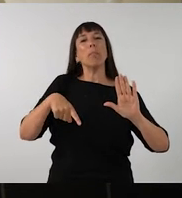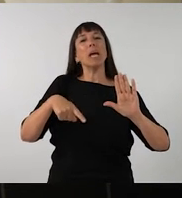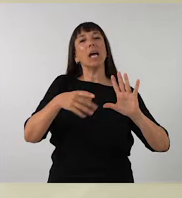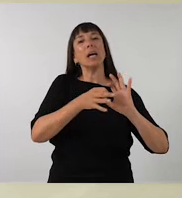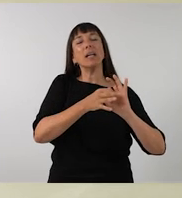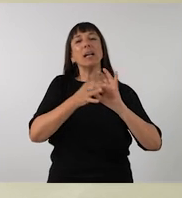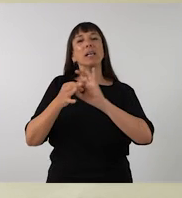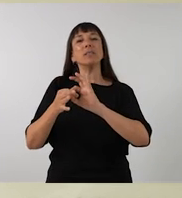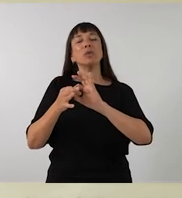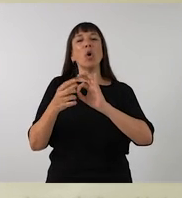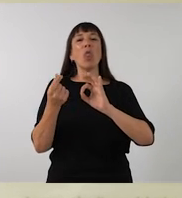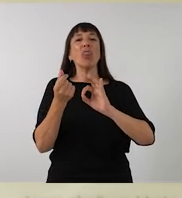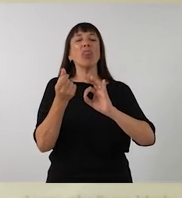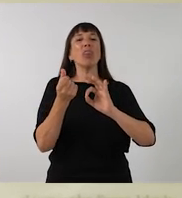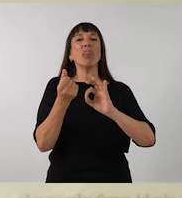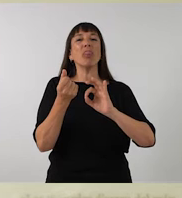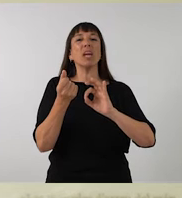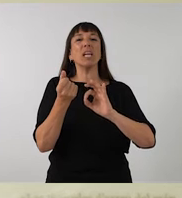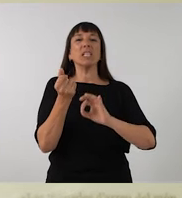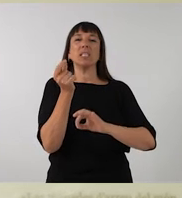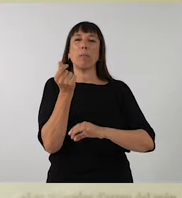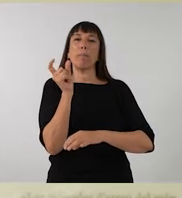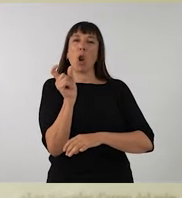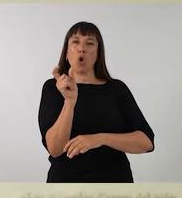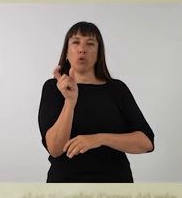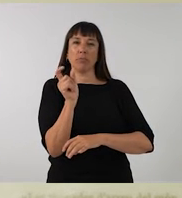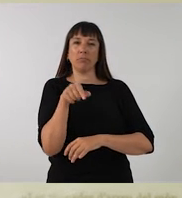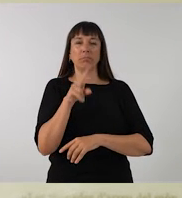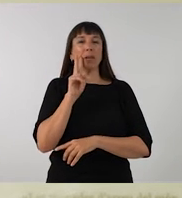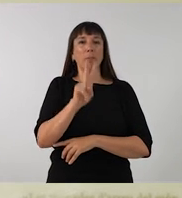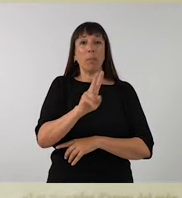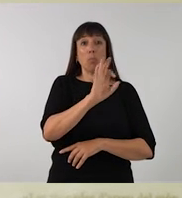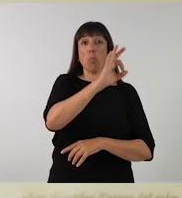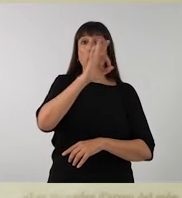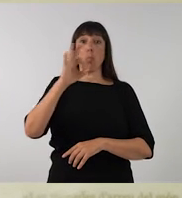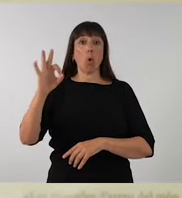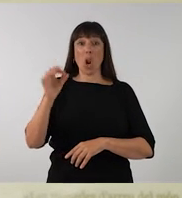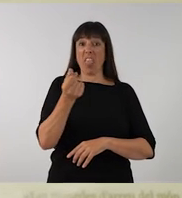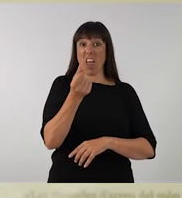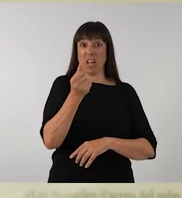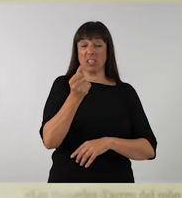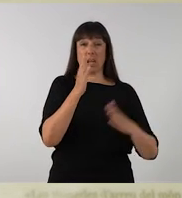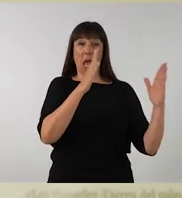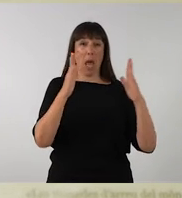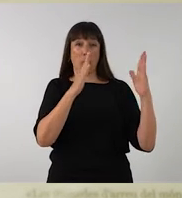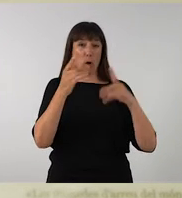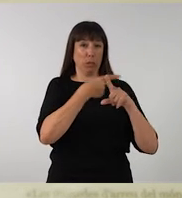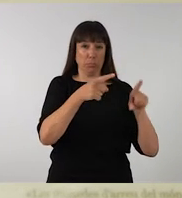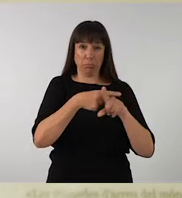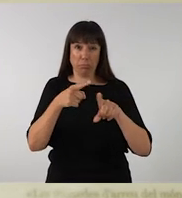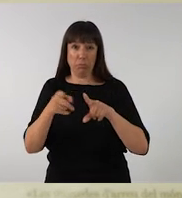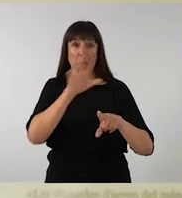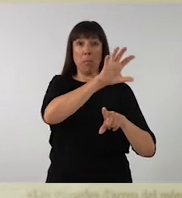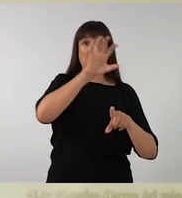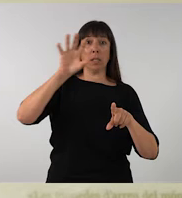i també amb els diners i amb el valor. Allà veiem una selecció de monedes de